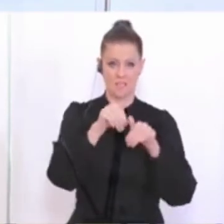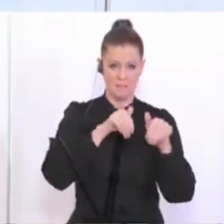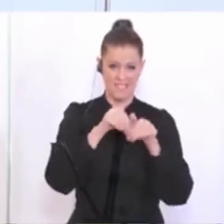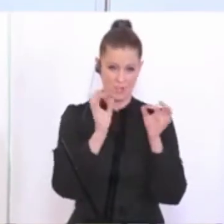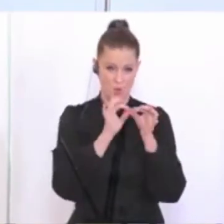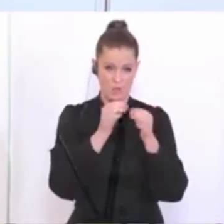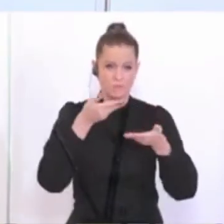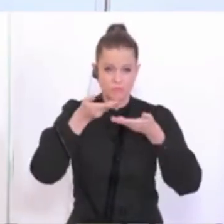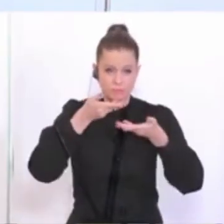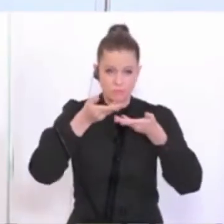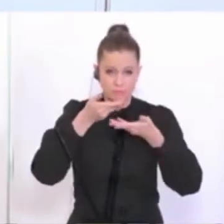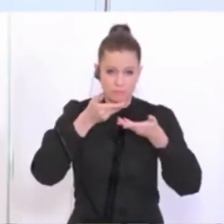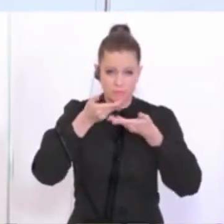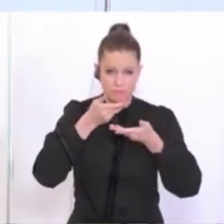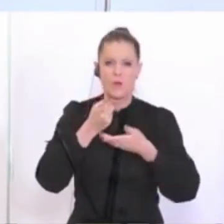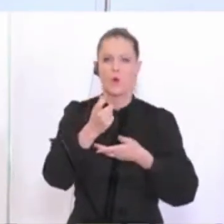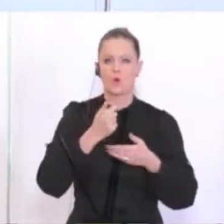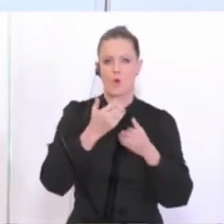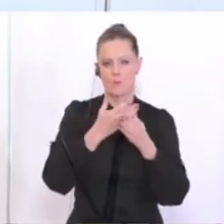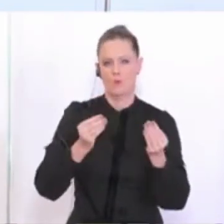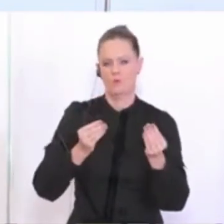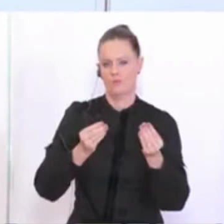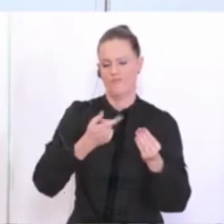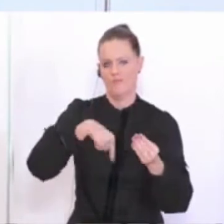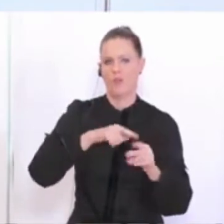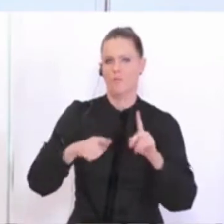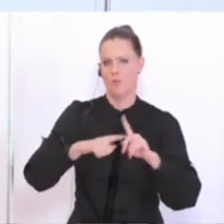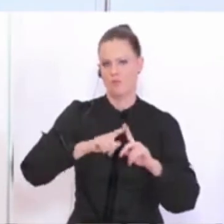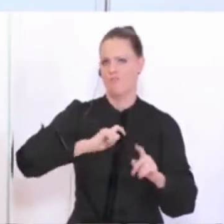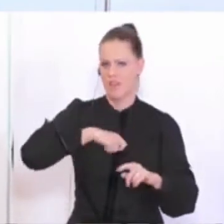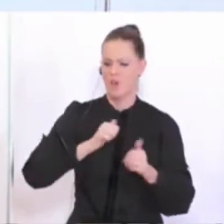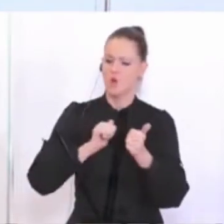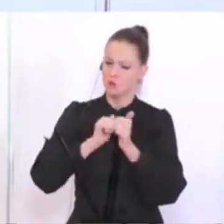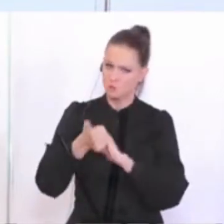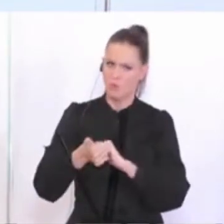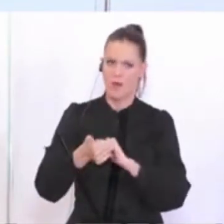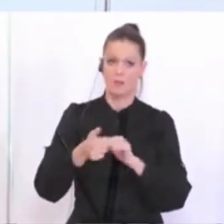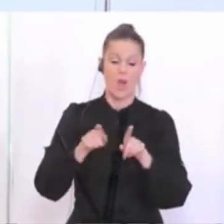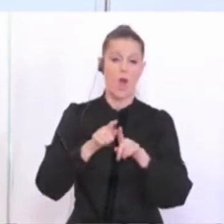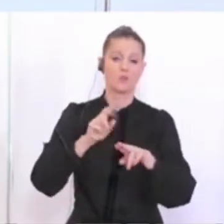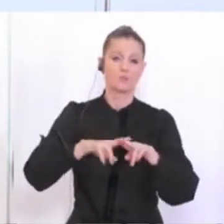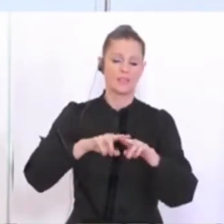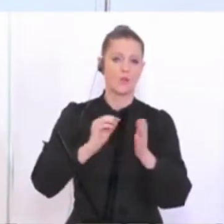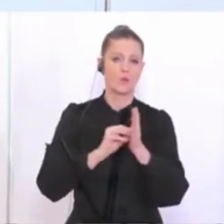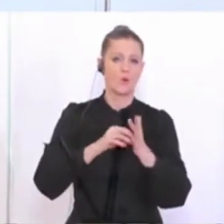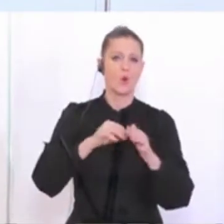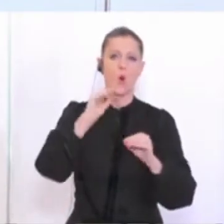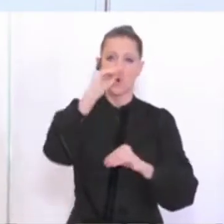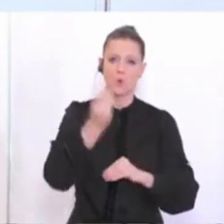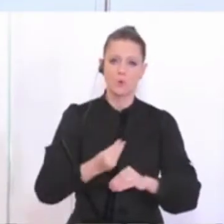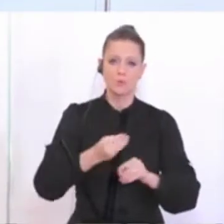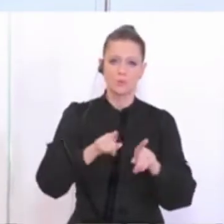zuversichtlich, dass wir auch hier eine entsprechende Lösung anbieten können. Also auch im Sport, genauso wie dann im Übrigen in der Kunst und Kultur.